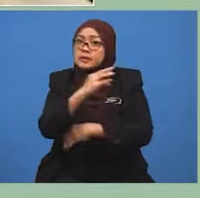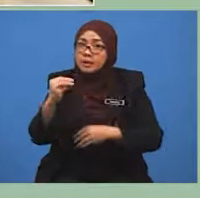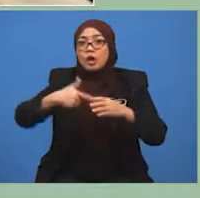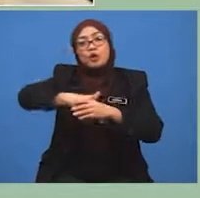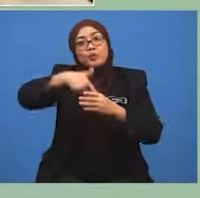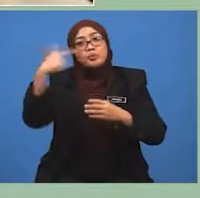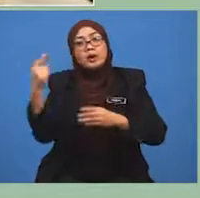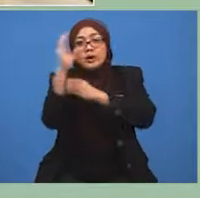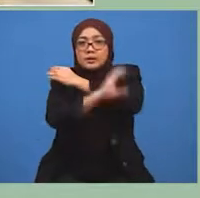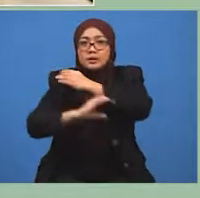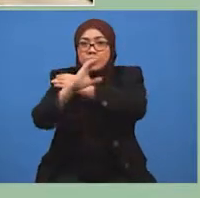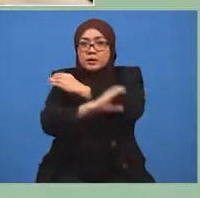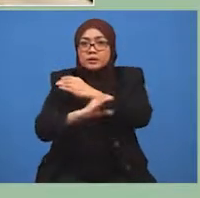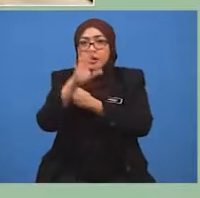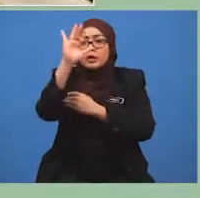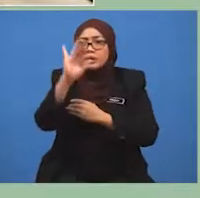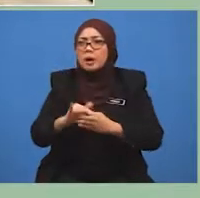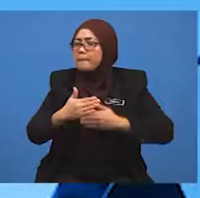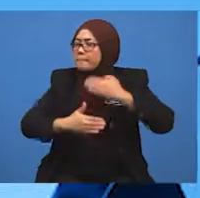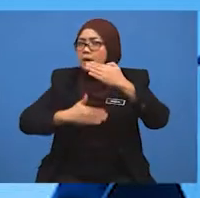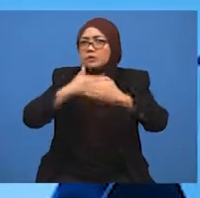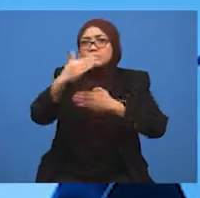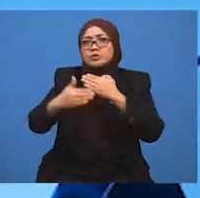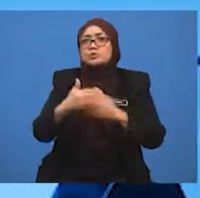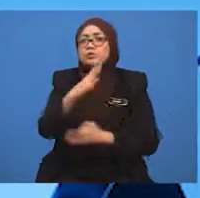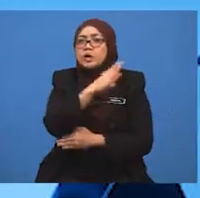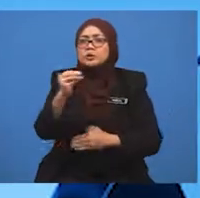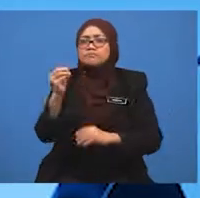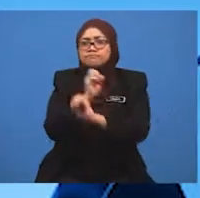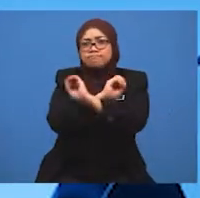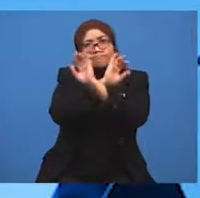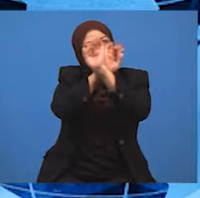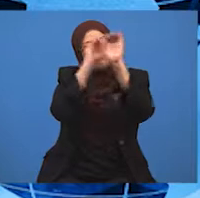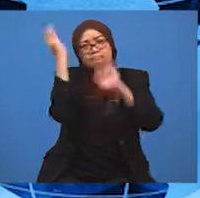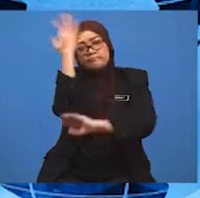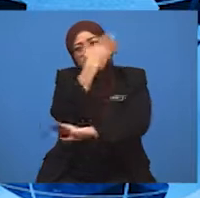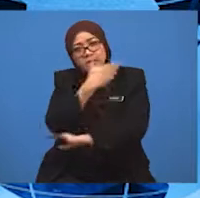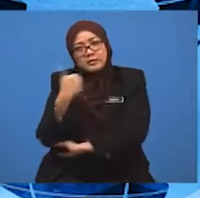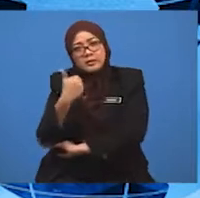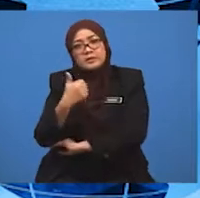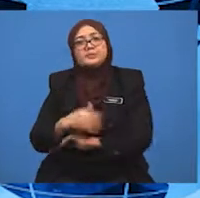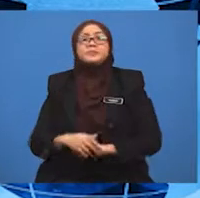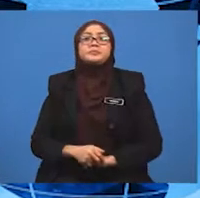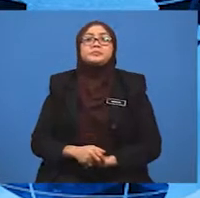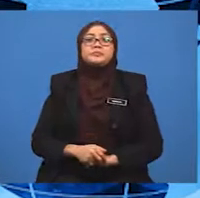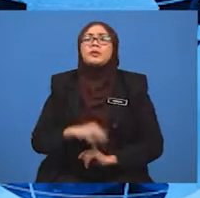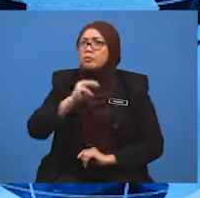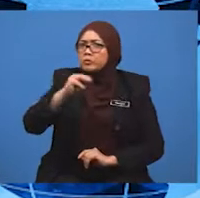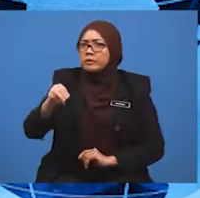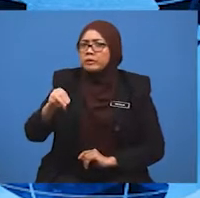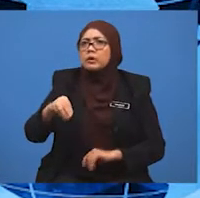modern dan bertaraf dunia. Cikgu Mahu bertanya, Bolehkah murid-murid